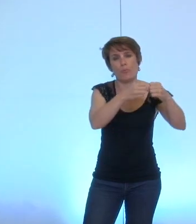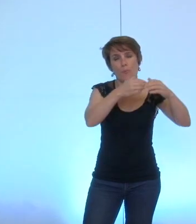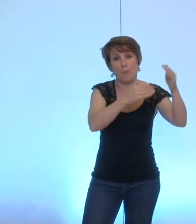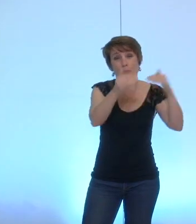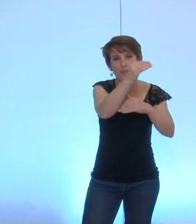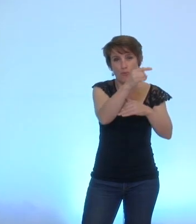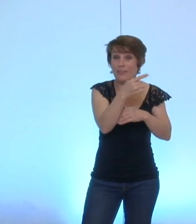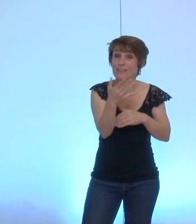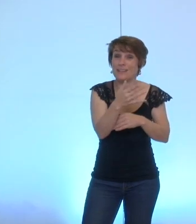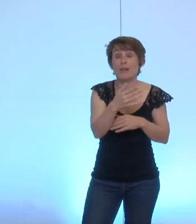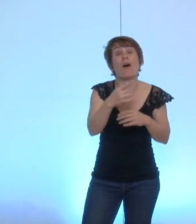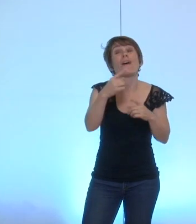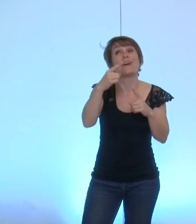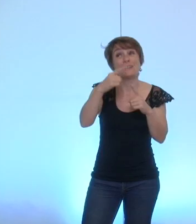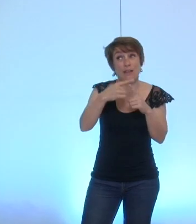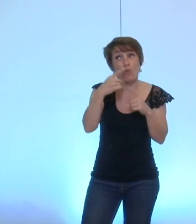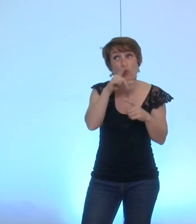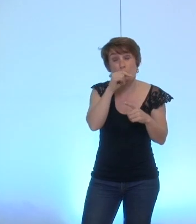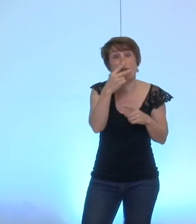compte du groupe majoritaire.